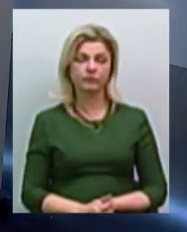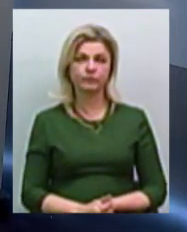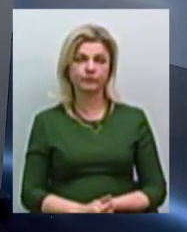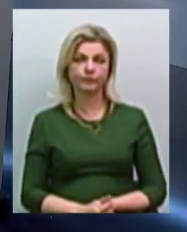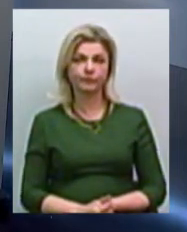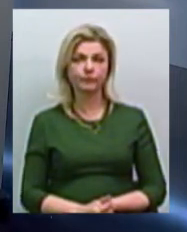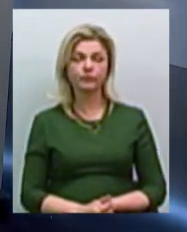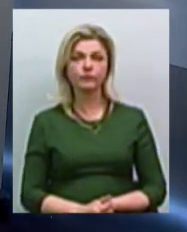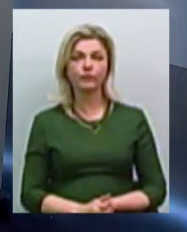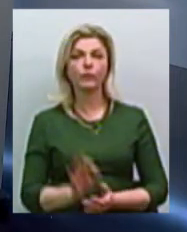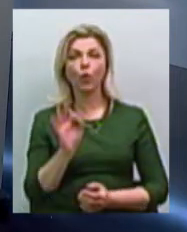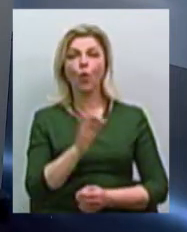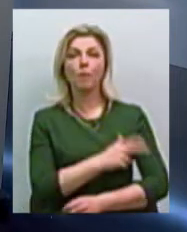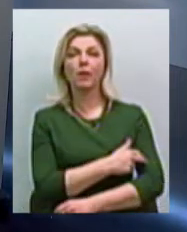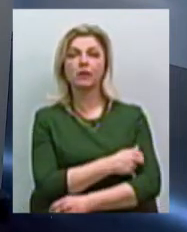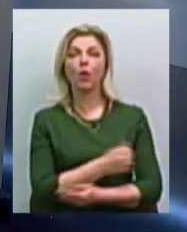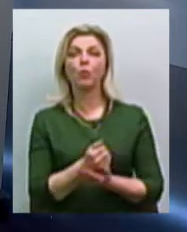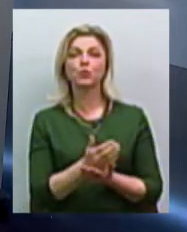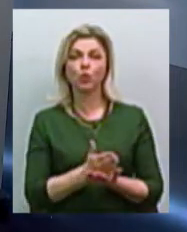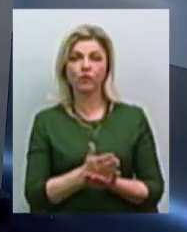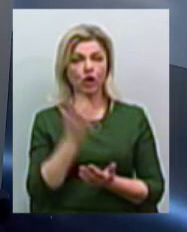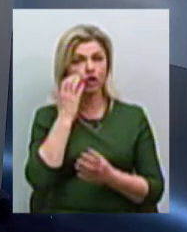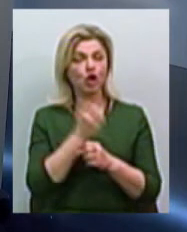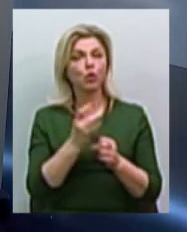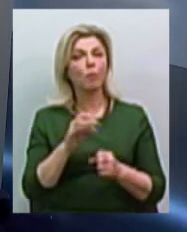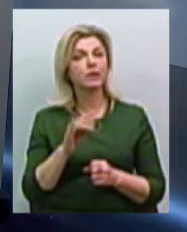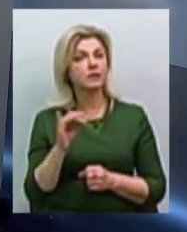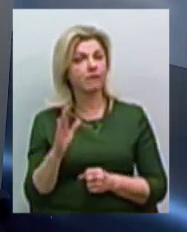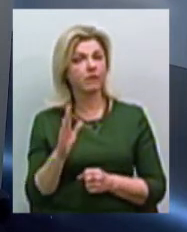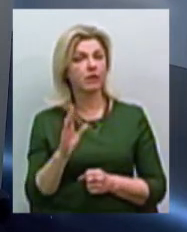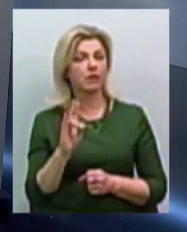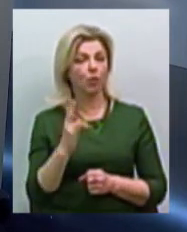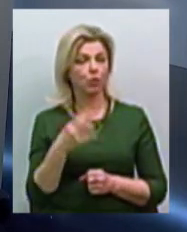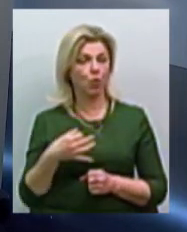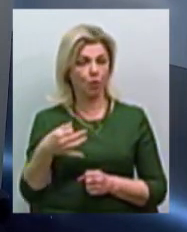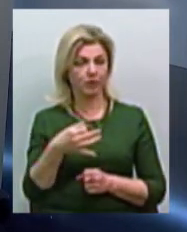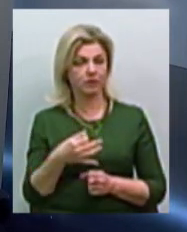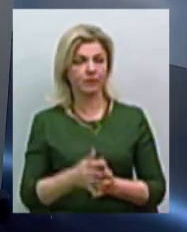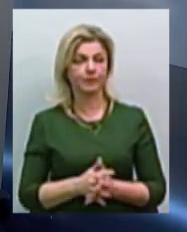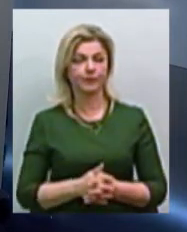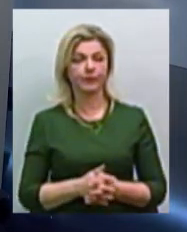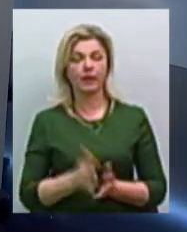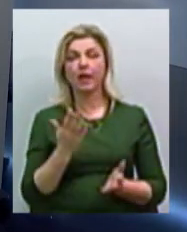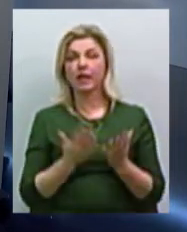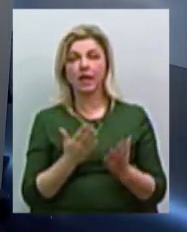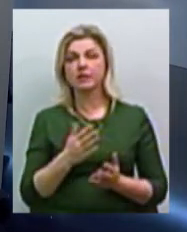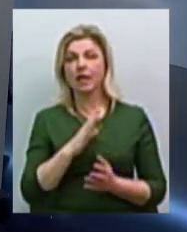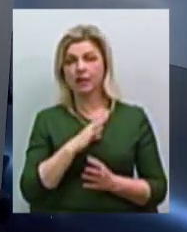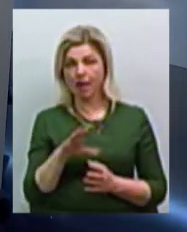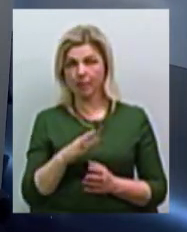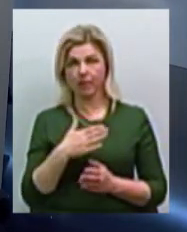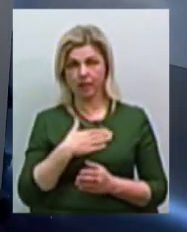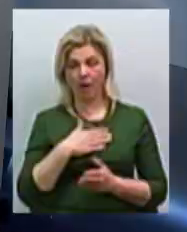медичного обслуговування Чорнобильців в Миколаївській області? Скажіть двох словах. Якби не було наше місця